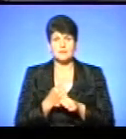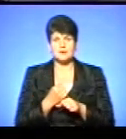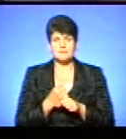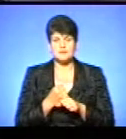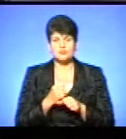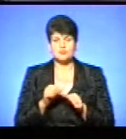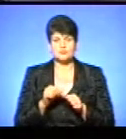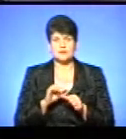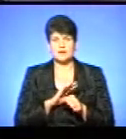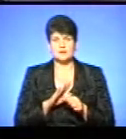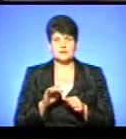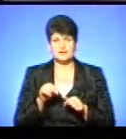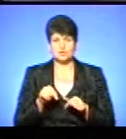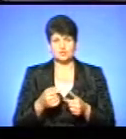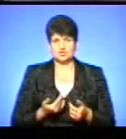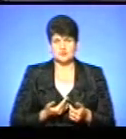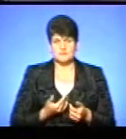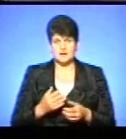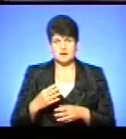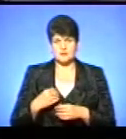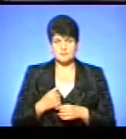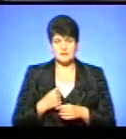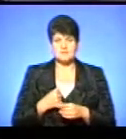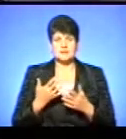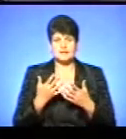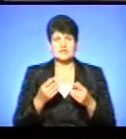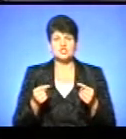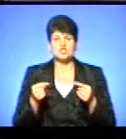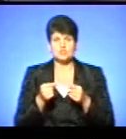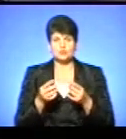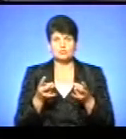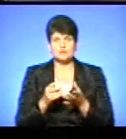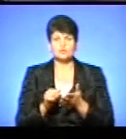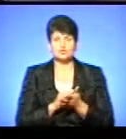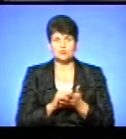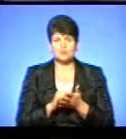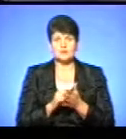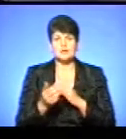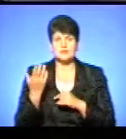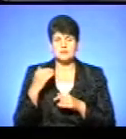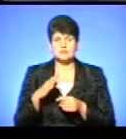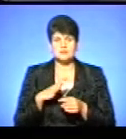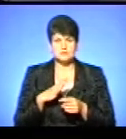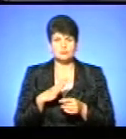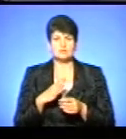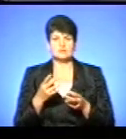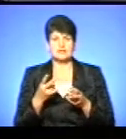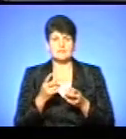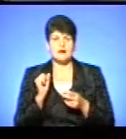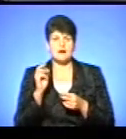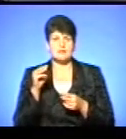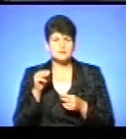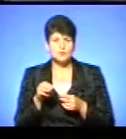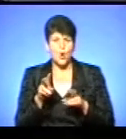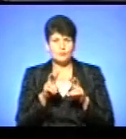але вона не проживає разом з нами, які чітко потрібні документи? Якщо раніше було, в якому випадку потрібно було акт